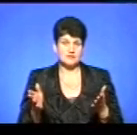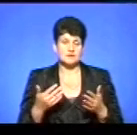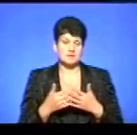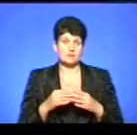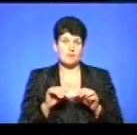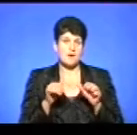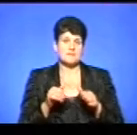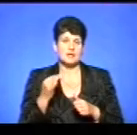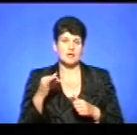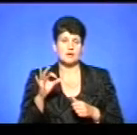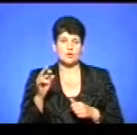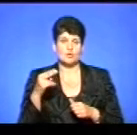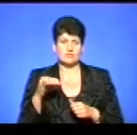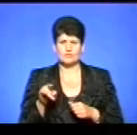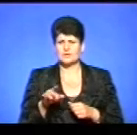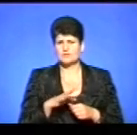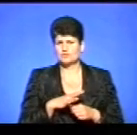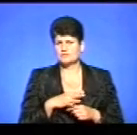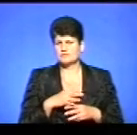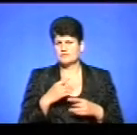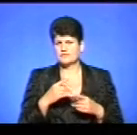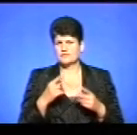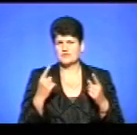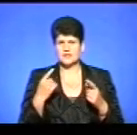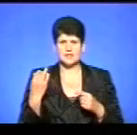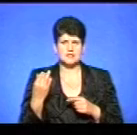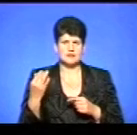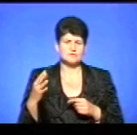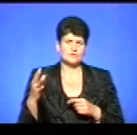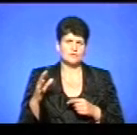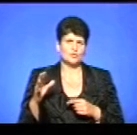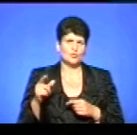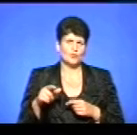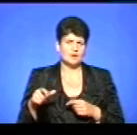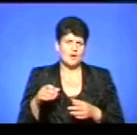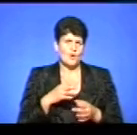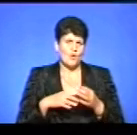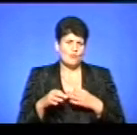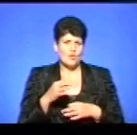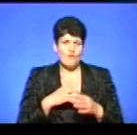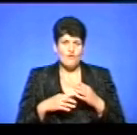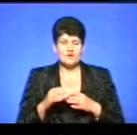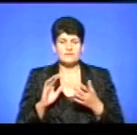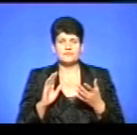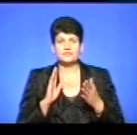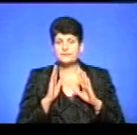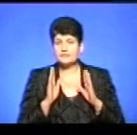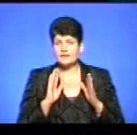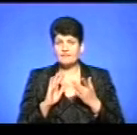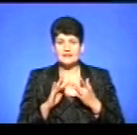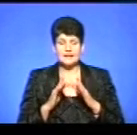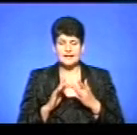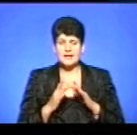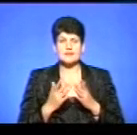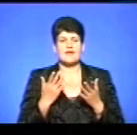пам'ятник Йоді вона викликала дуже великий ажіотаж, дуже великий інтерес у самих мешканців обговорення бурхливі в соціальних мережах. Але з іншої